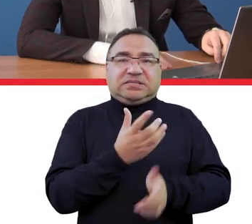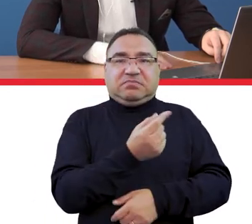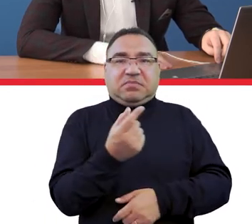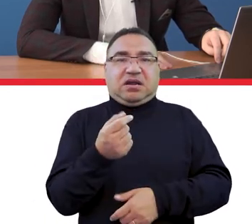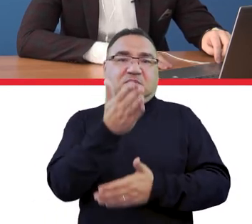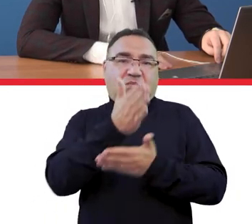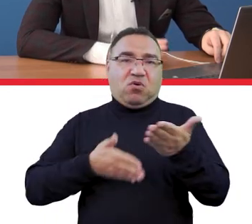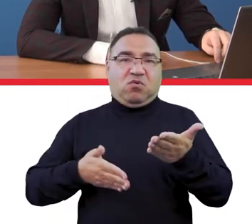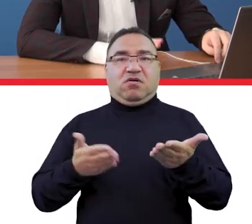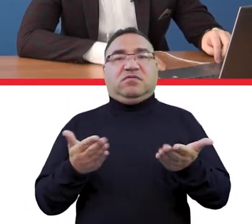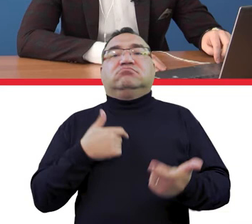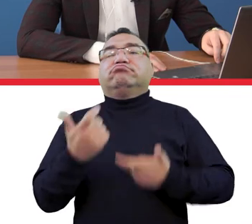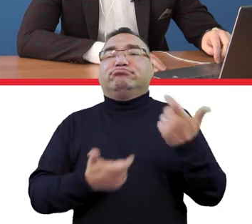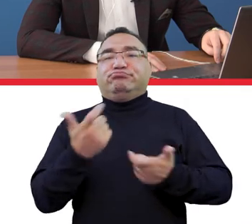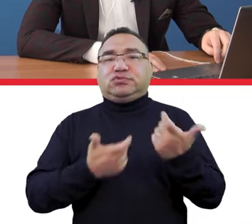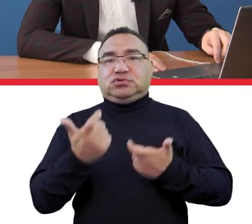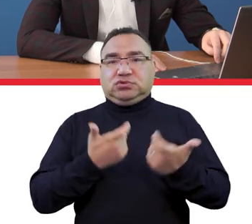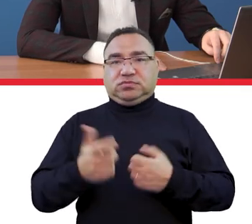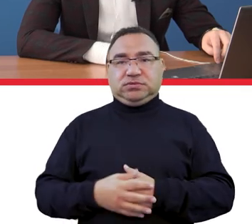i płacić mniej. Co mam zrobić?